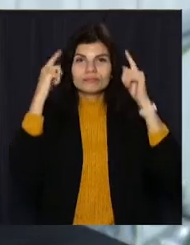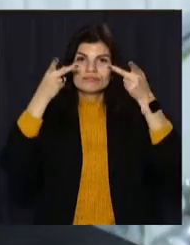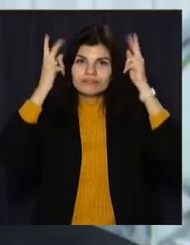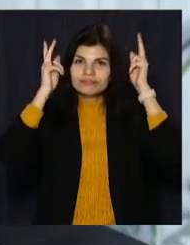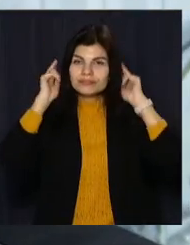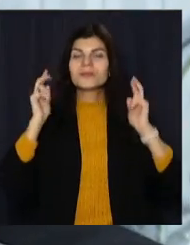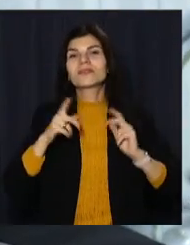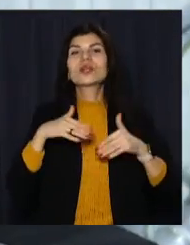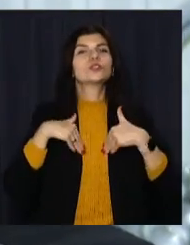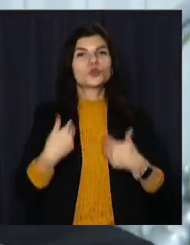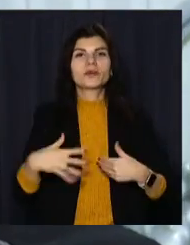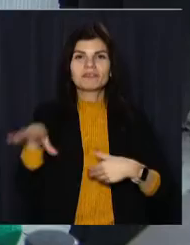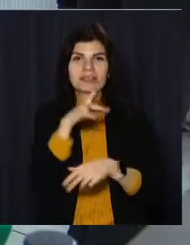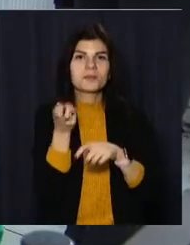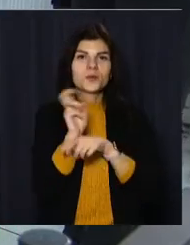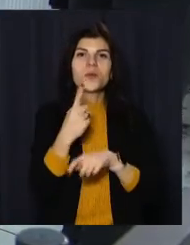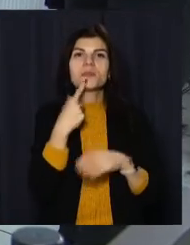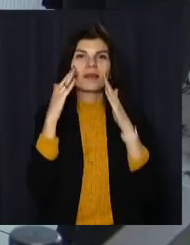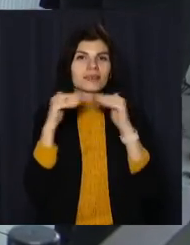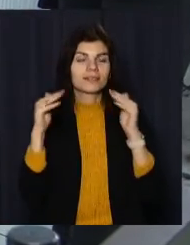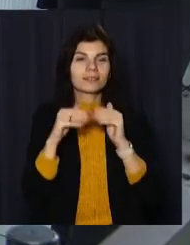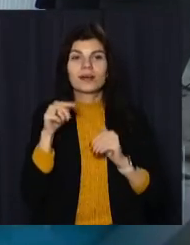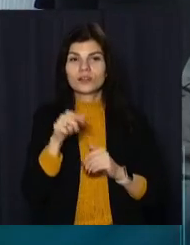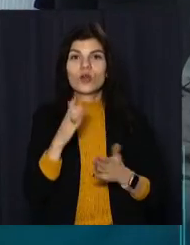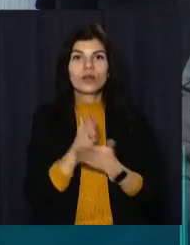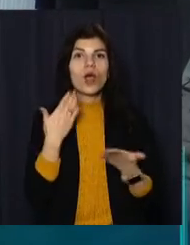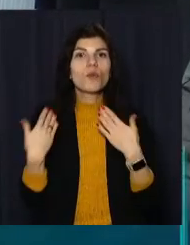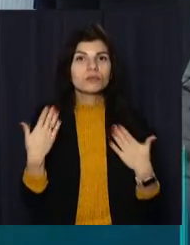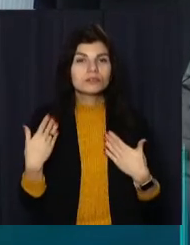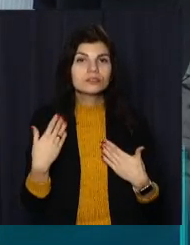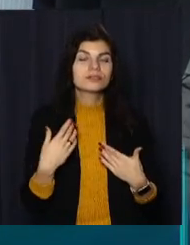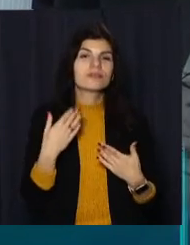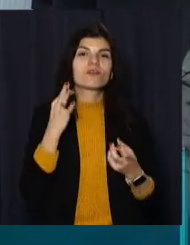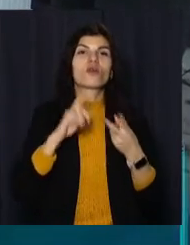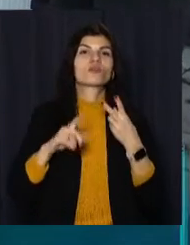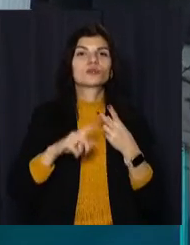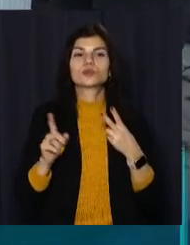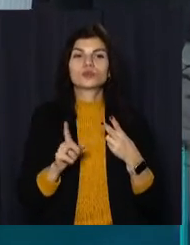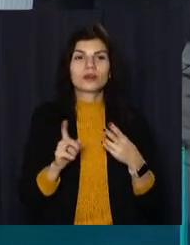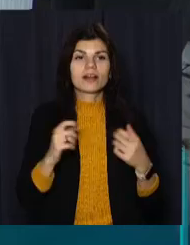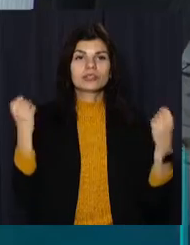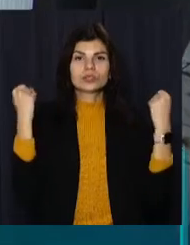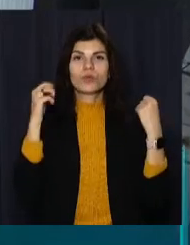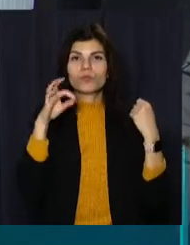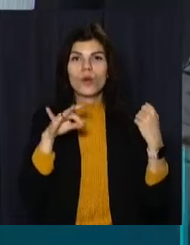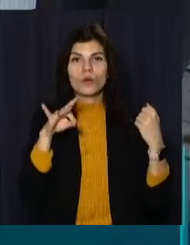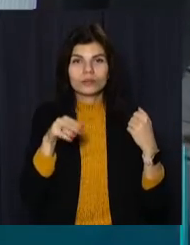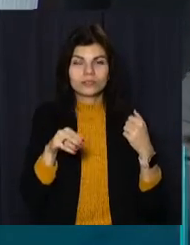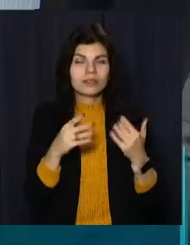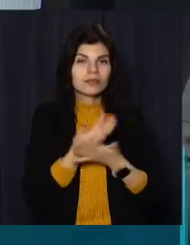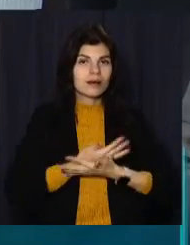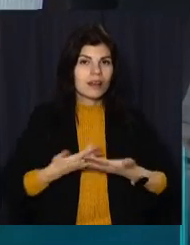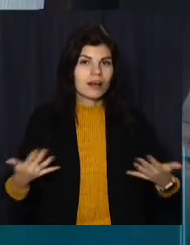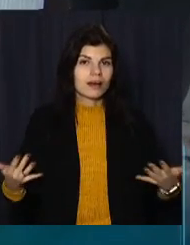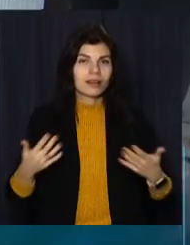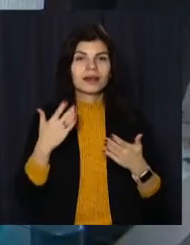рекомендує всім відвідати табір. Во-перше, тут спілкування, во-вторе, види спорту будь-які, всі секції